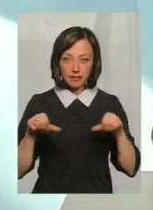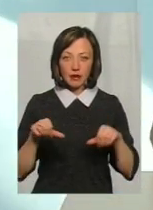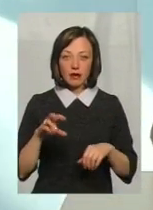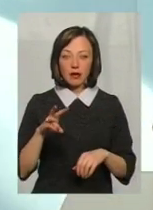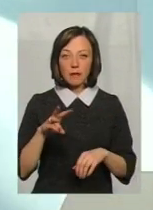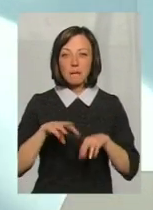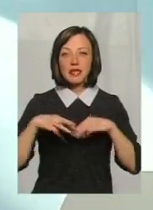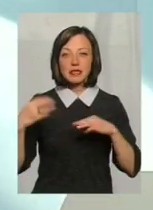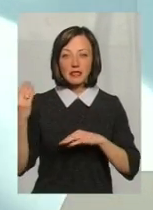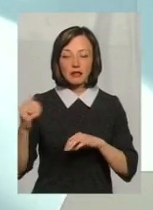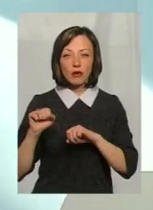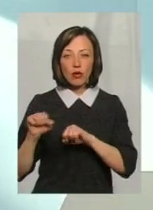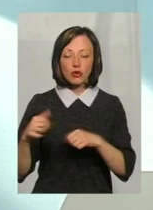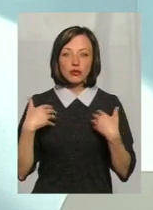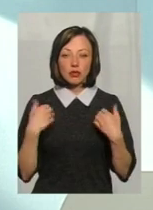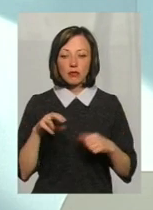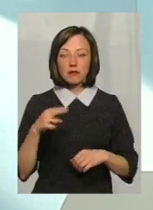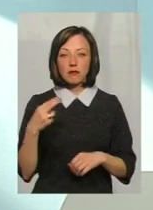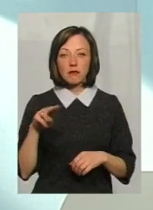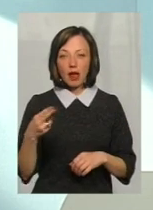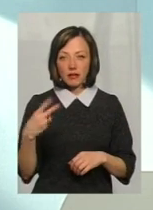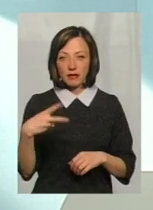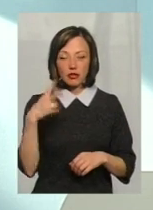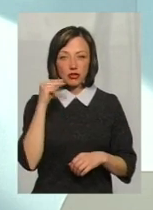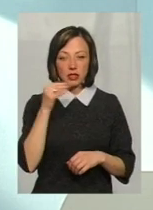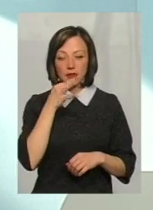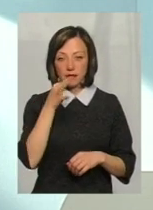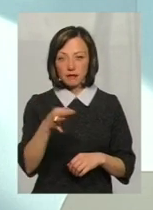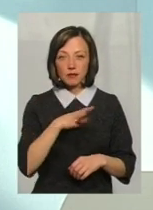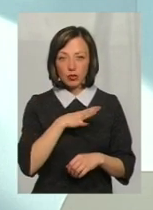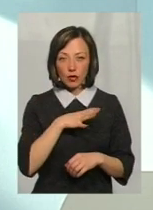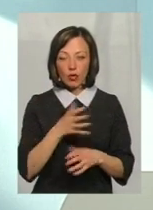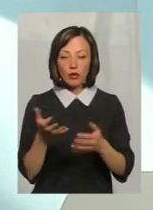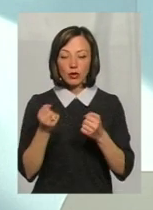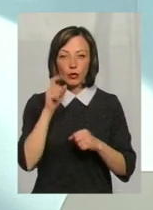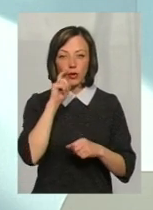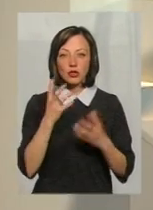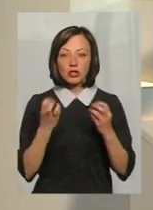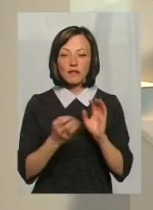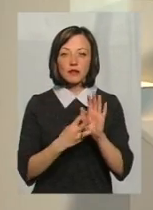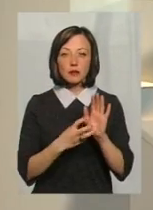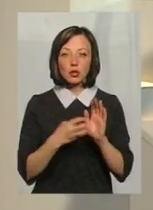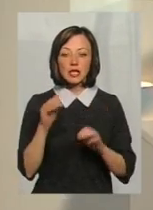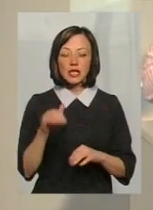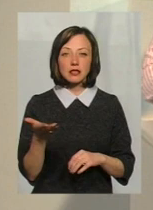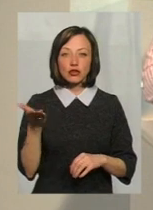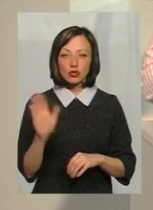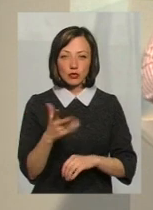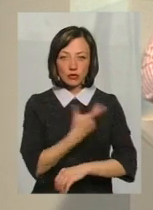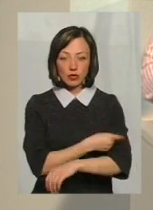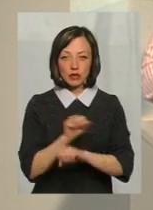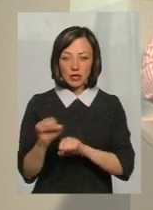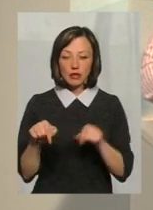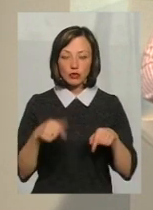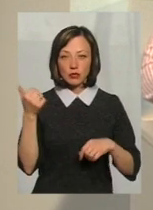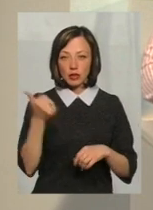України, буквально в п'ятницю 20-го числа було сказано, що отримала Україна ще 800 тисяч доз, і на